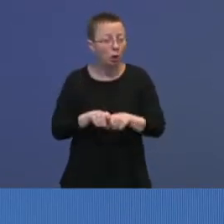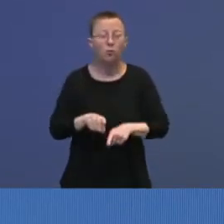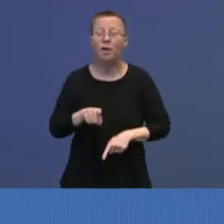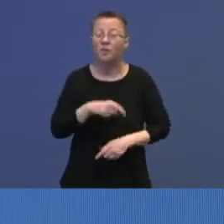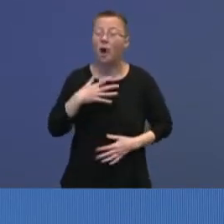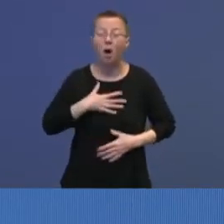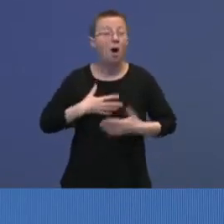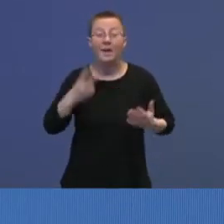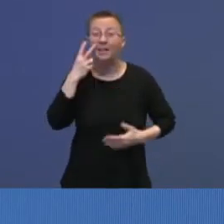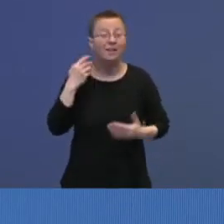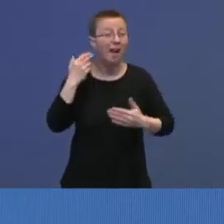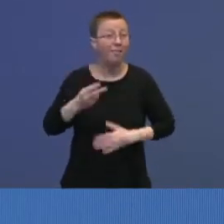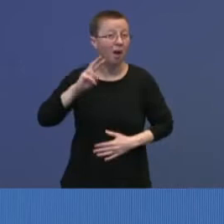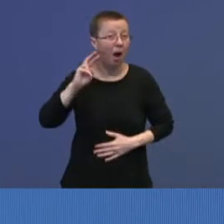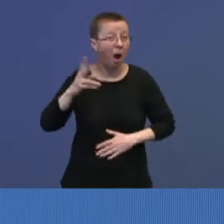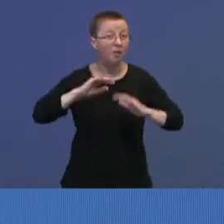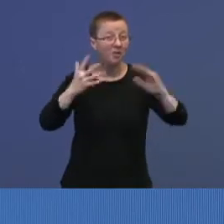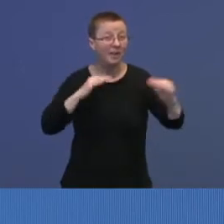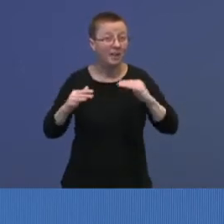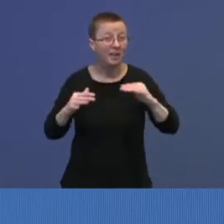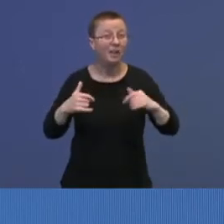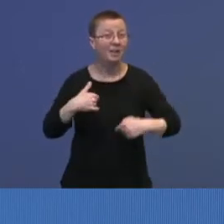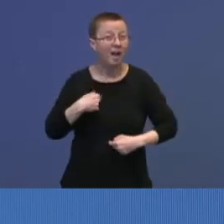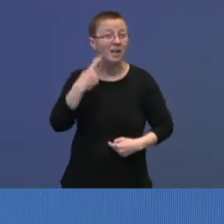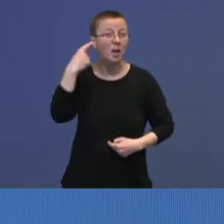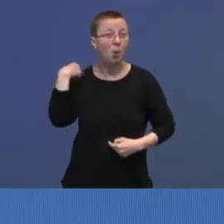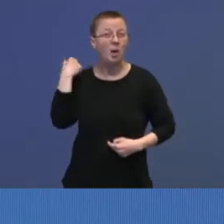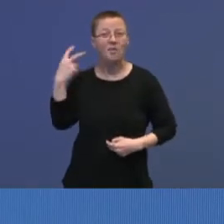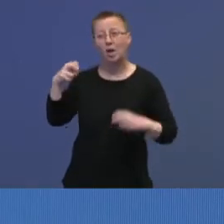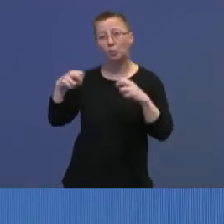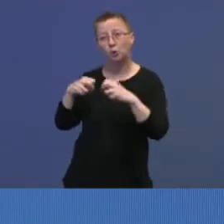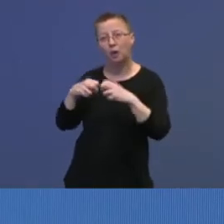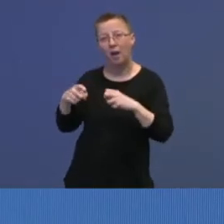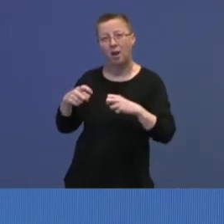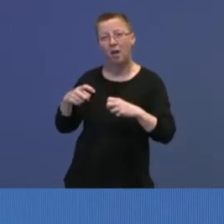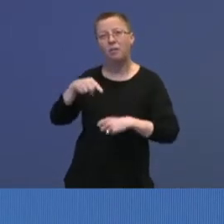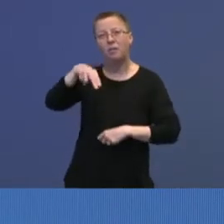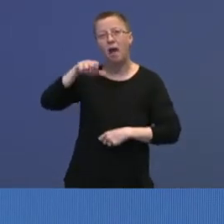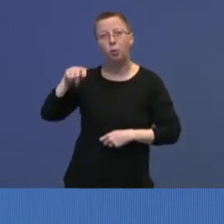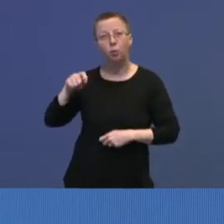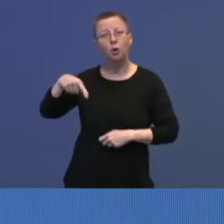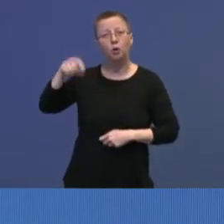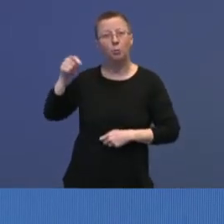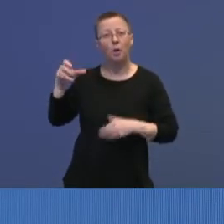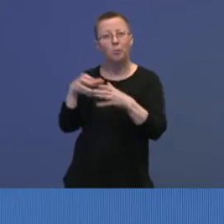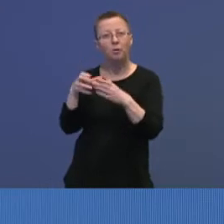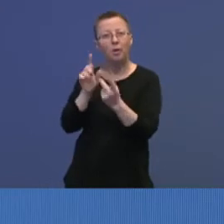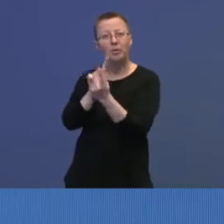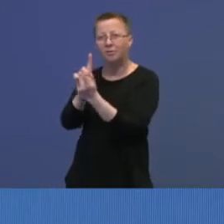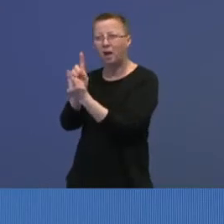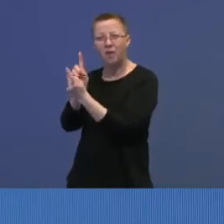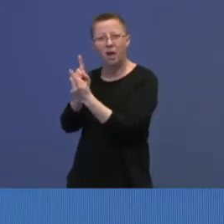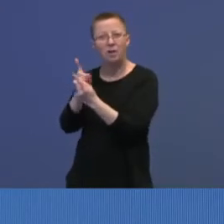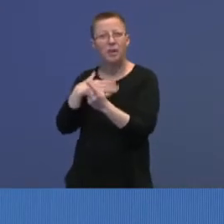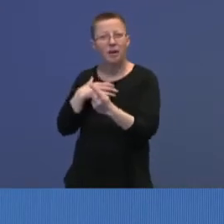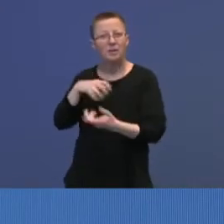verdenskrigen. I går var jeg på NATOs toppmøte i Bryssel og møtte kolleger. Dette er jo en situasjon som nå